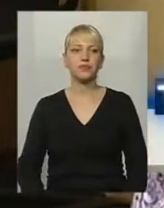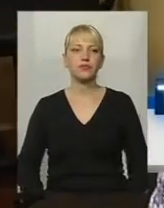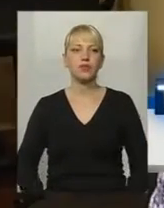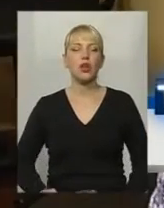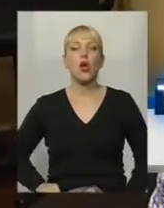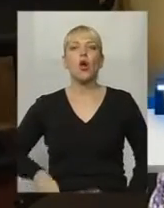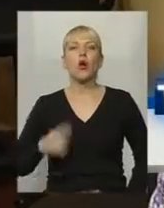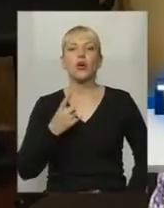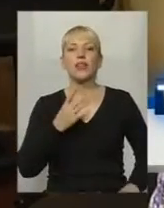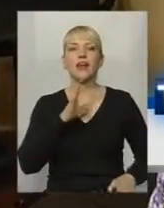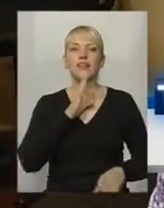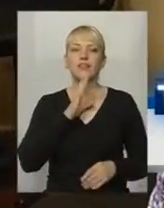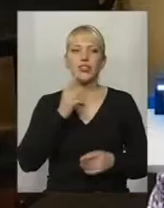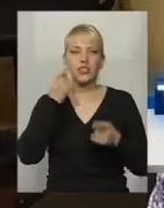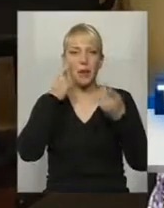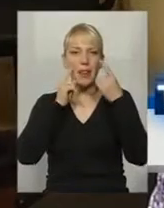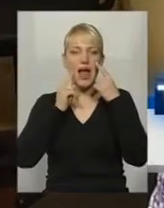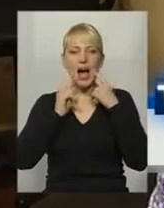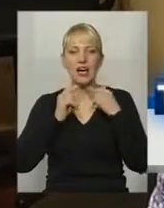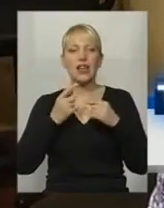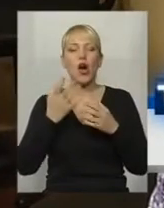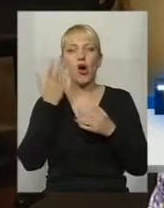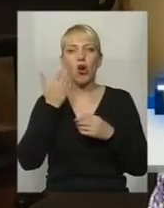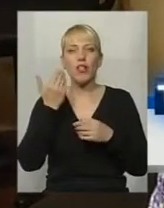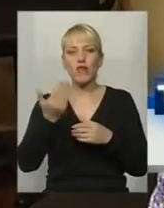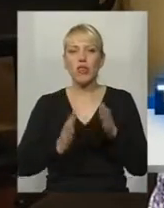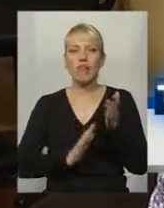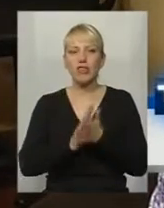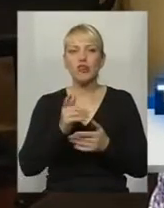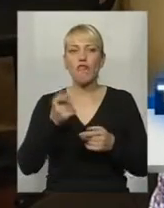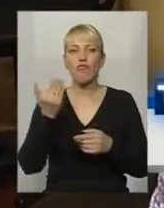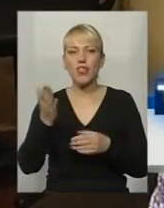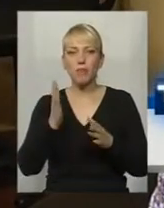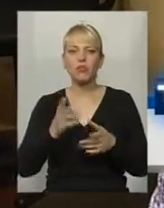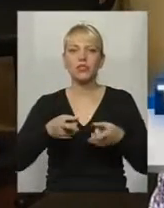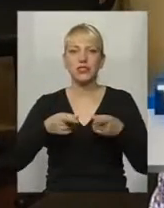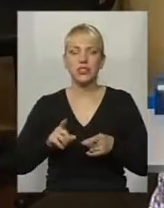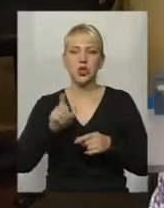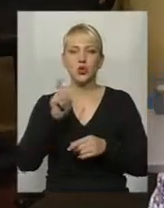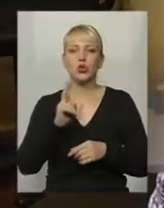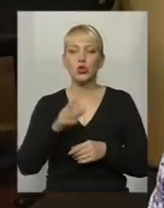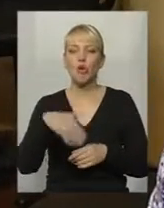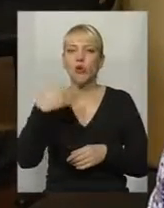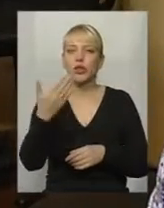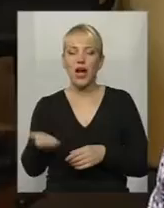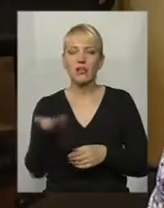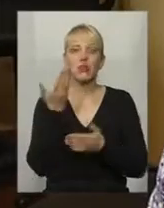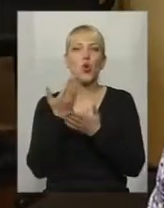плакала. Коли вона виросте, вона вже буде дійсно тою людиною, яка подасть руку